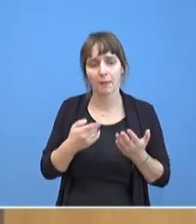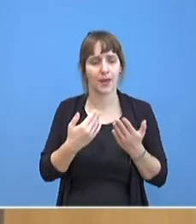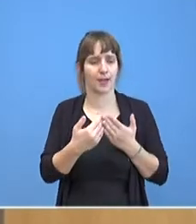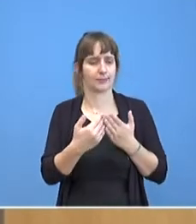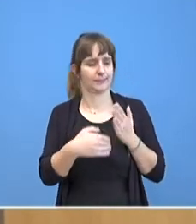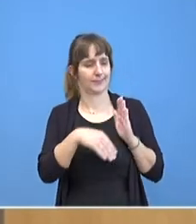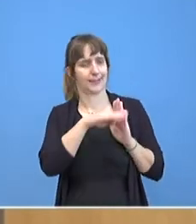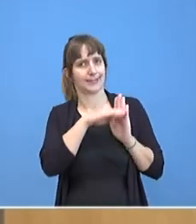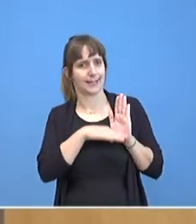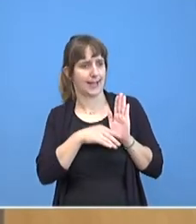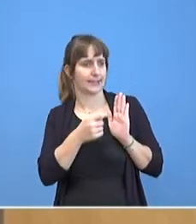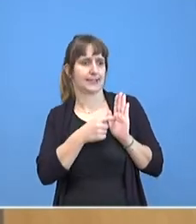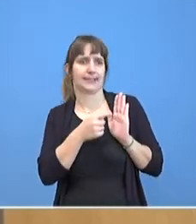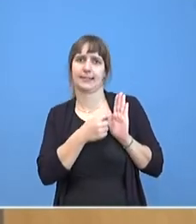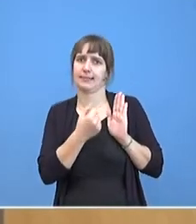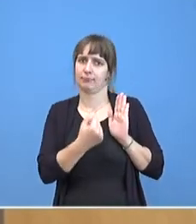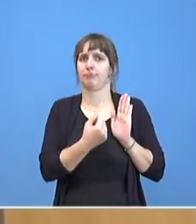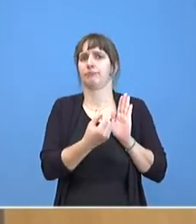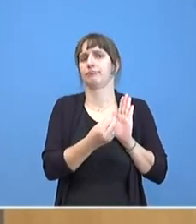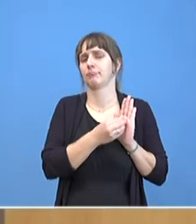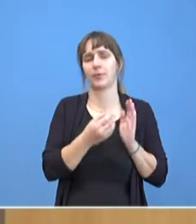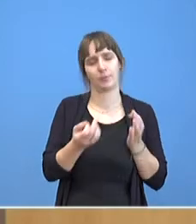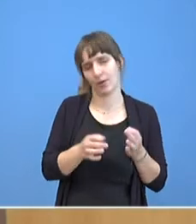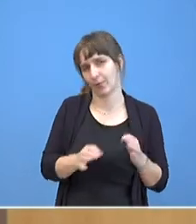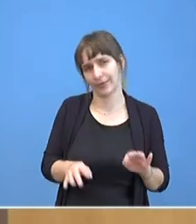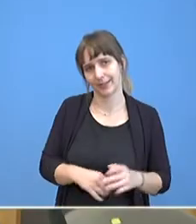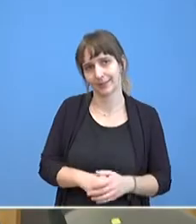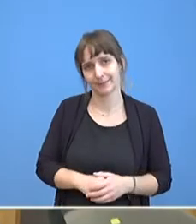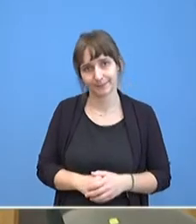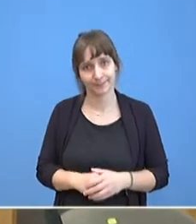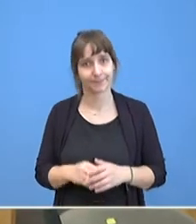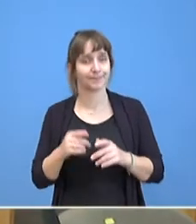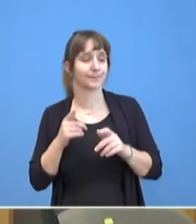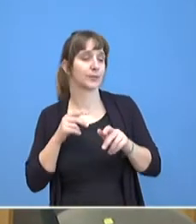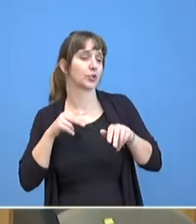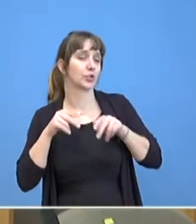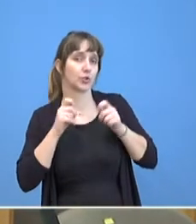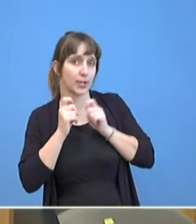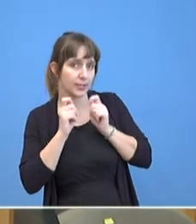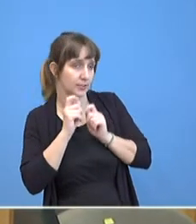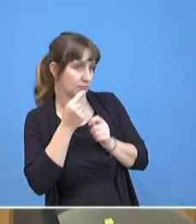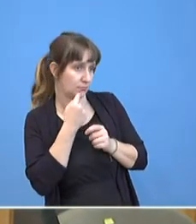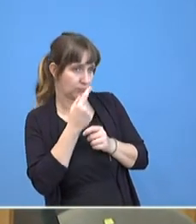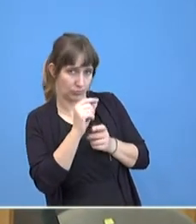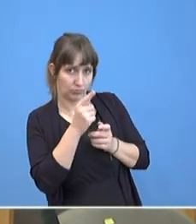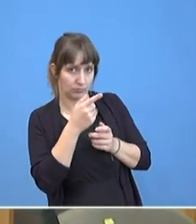Festlegung bedarf. Also kurz zusammengefasst, Herr Altmaier lehnt es ab.